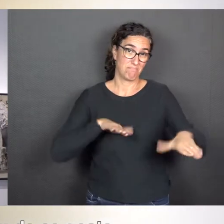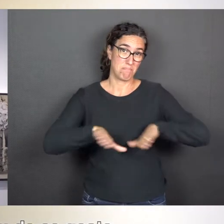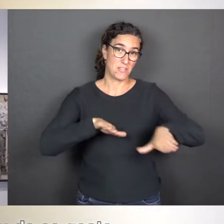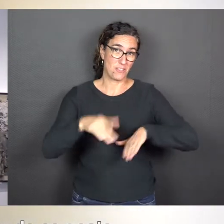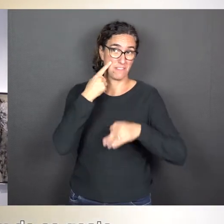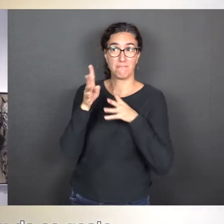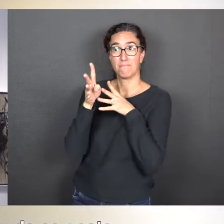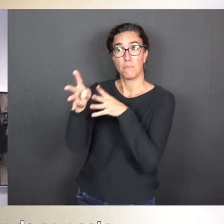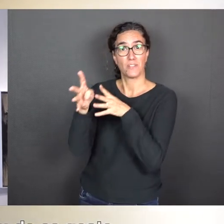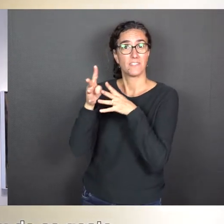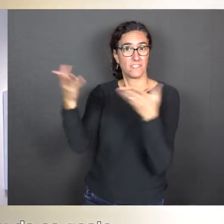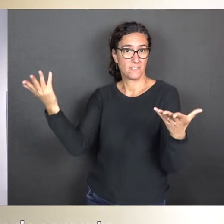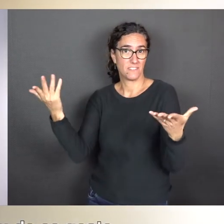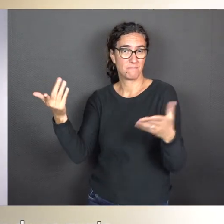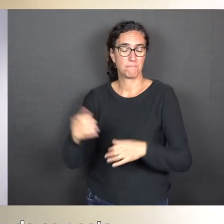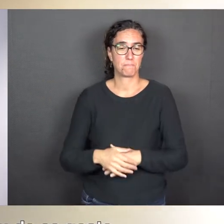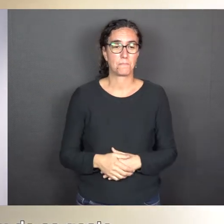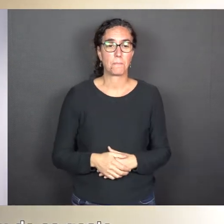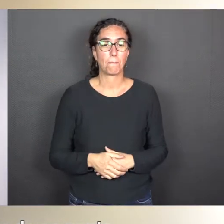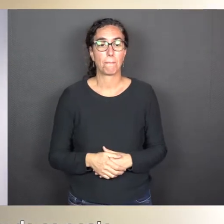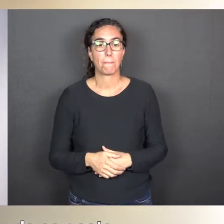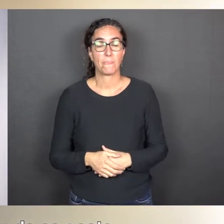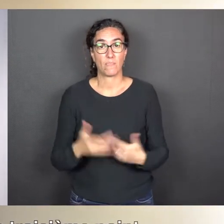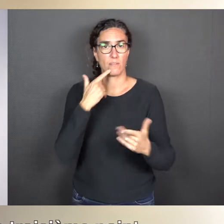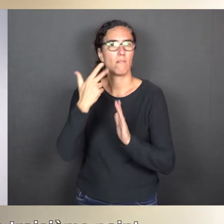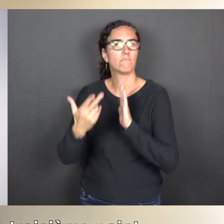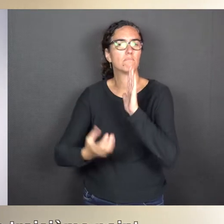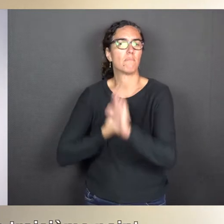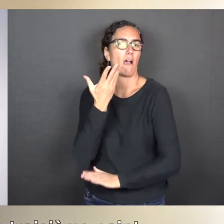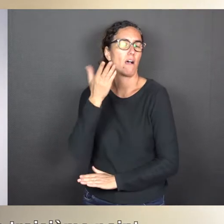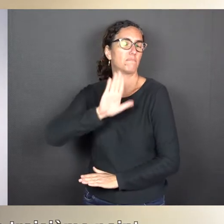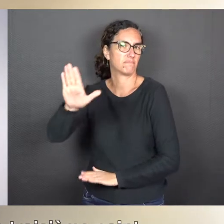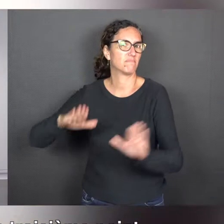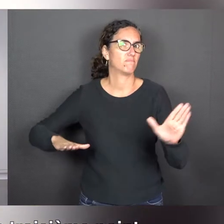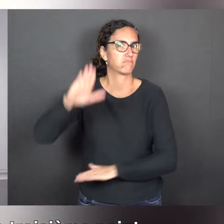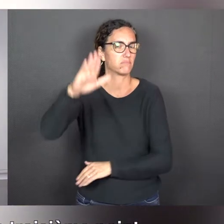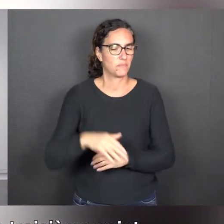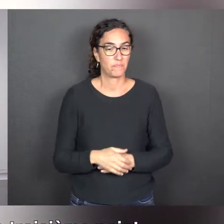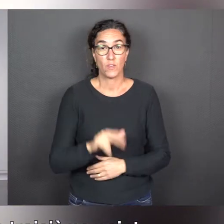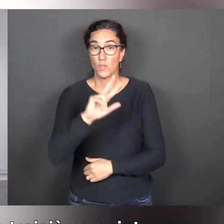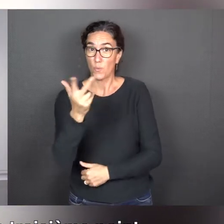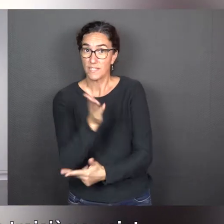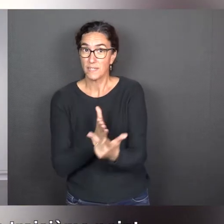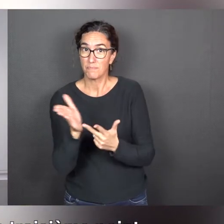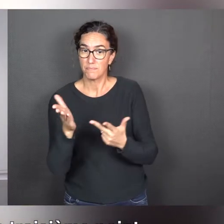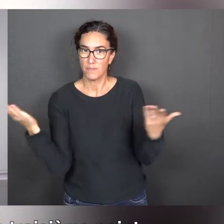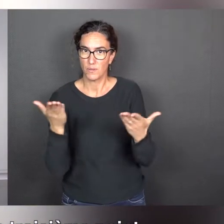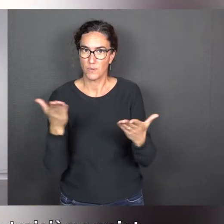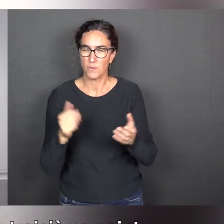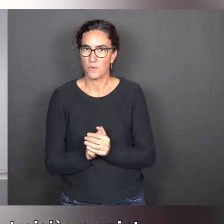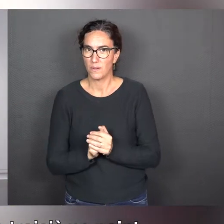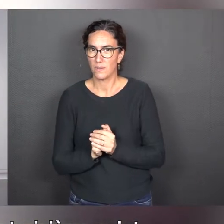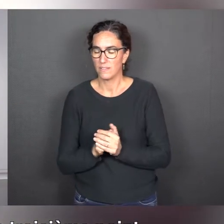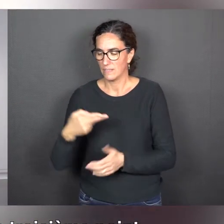ce geste héroïque de Jackson Pollock et de cet art qui domine alors. Et le troisième point, c'est aussi pour elle une